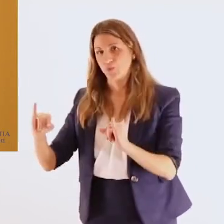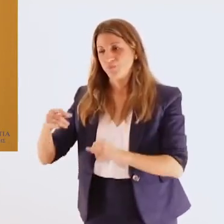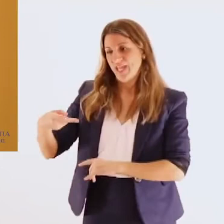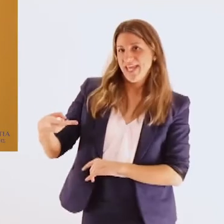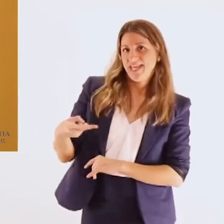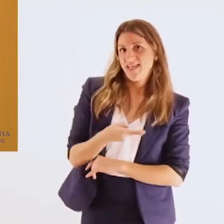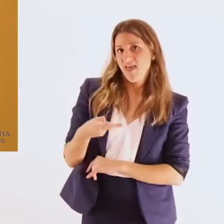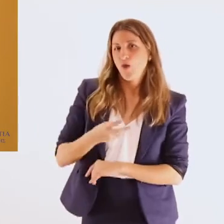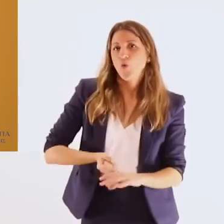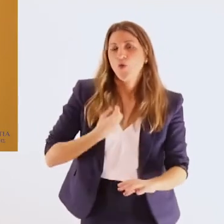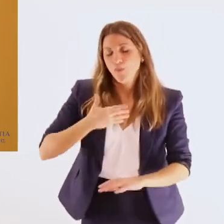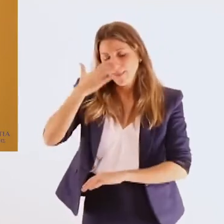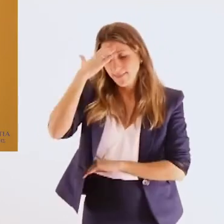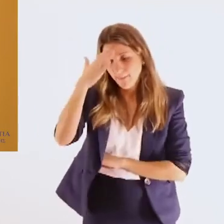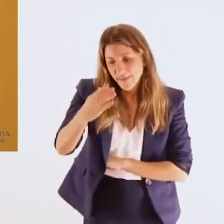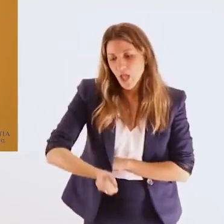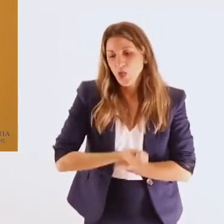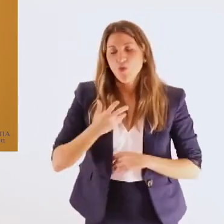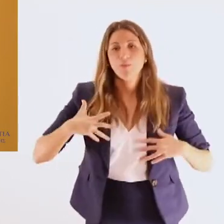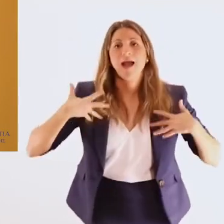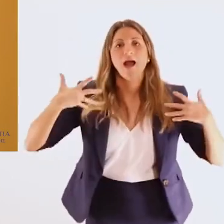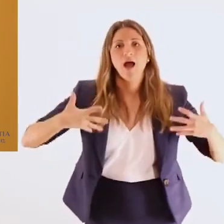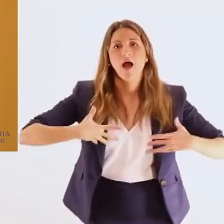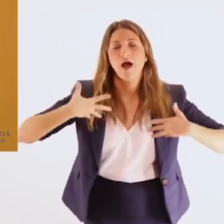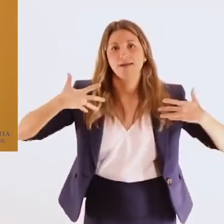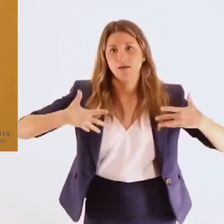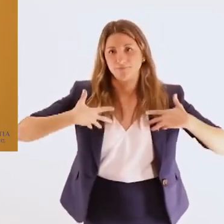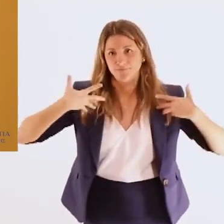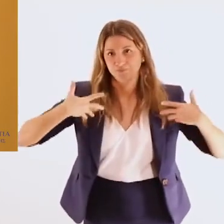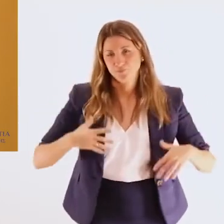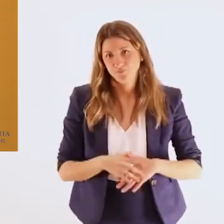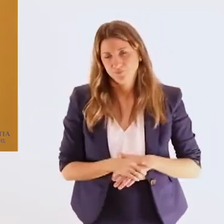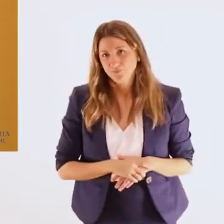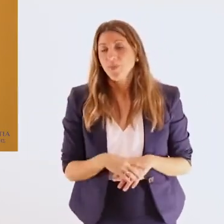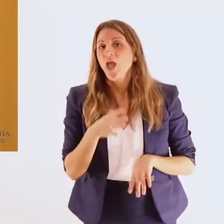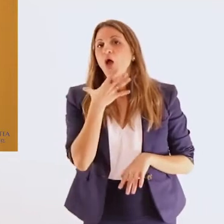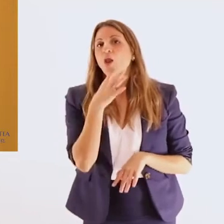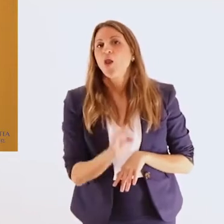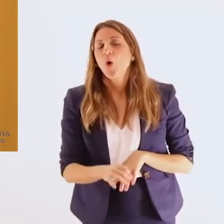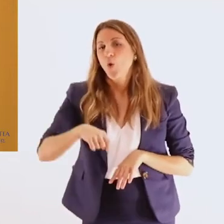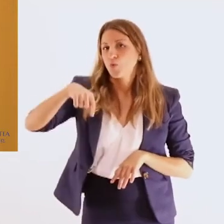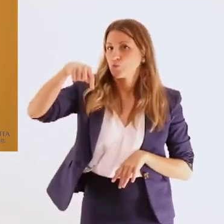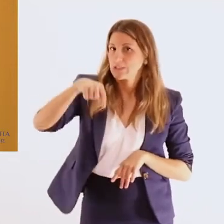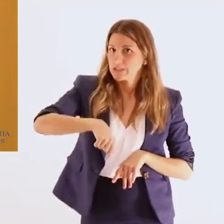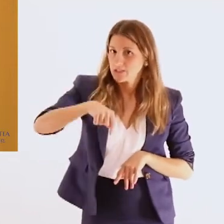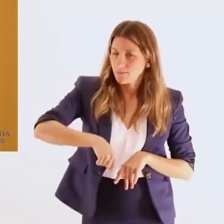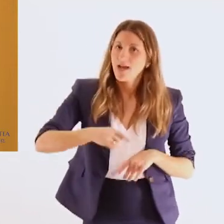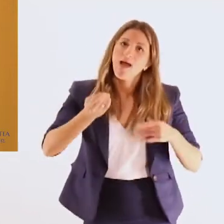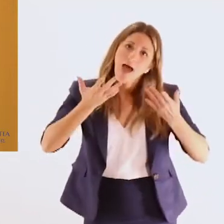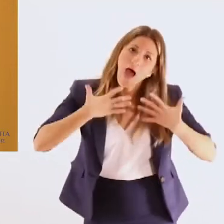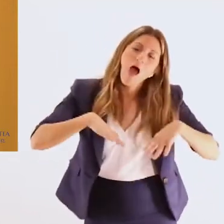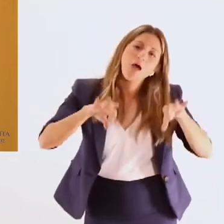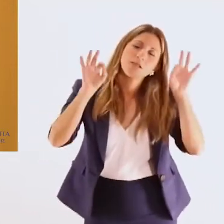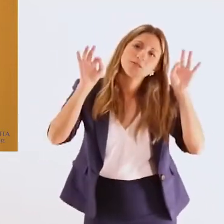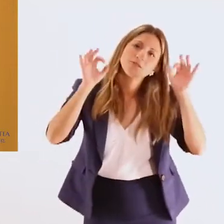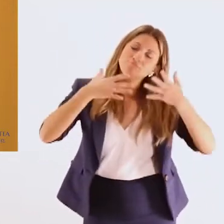που σήμερα ξεκινάει εδώ στην έδρα της Συνομοσπονδίας και του Ινστιτούτου